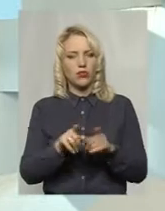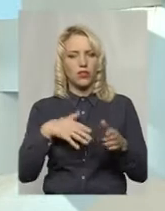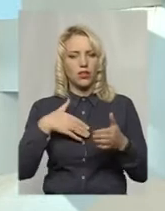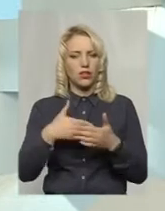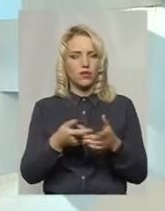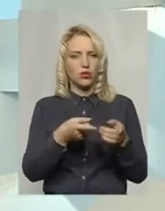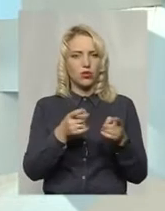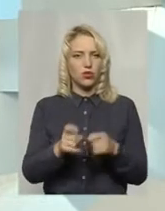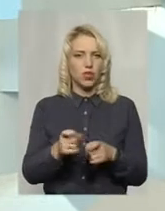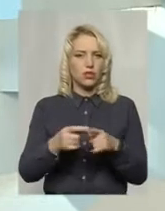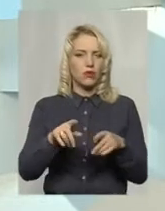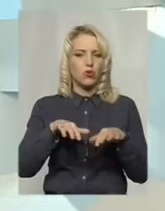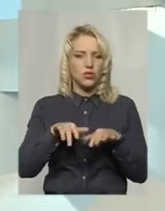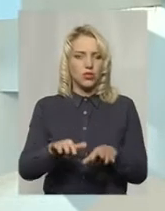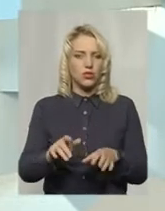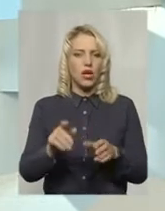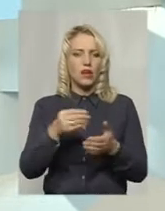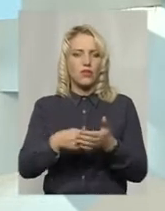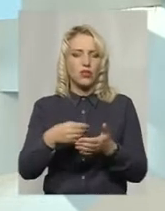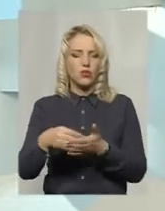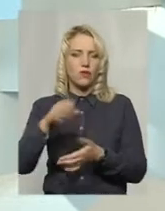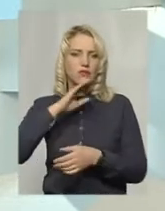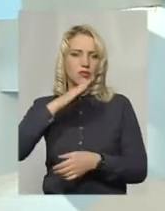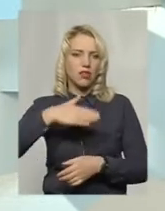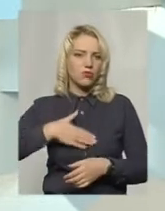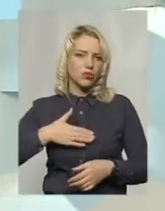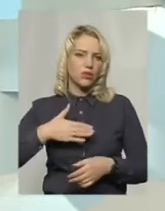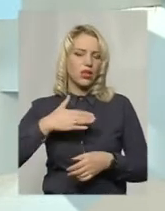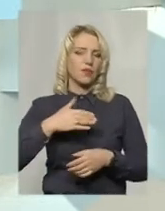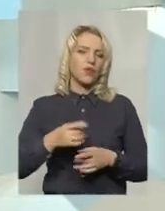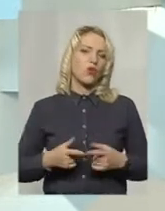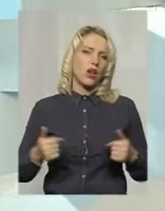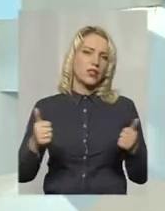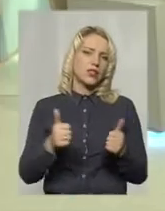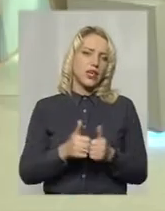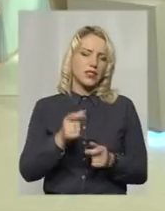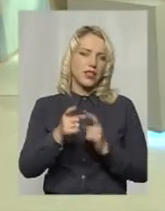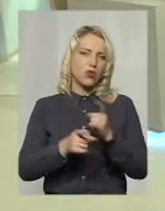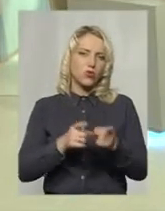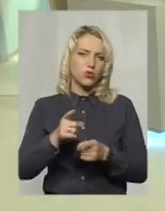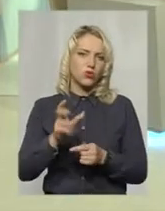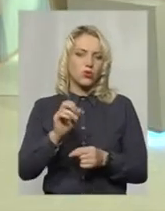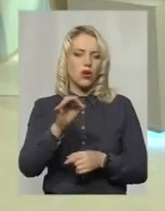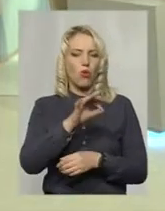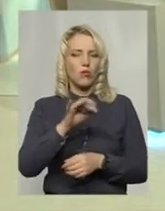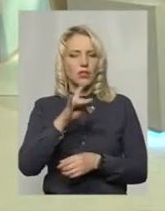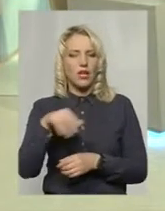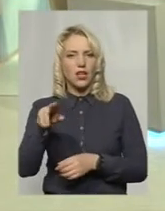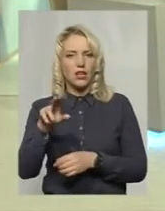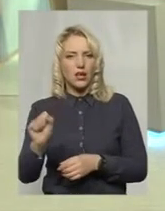до процесу фінансування нашої реорганізації, реконструкцією, як обласна рада,